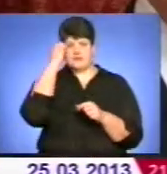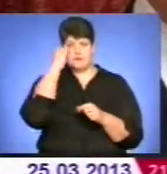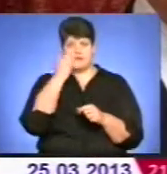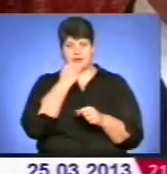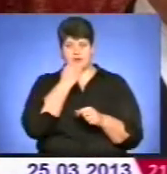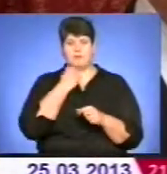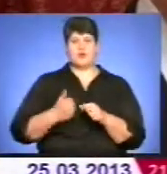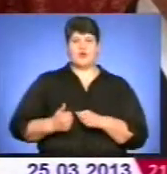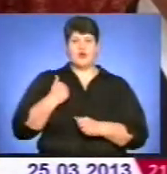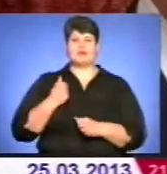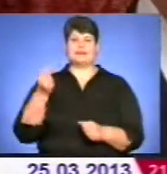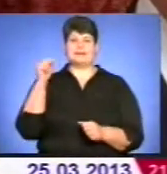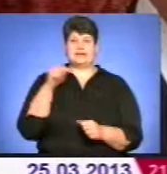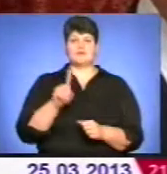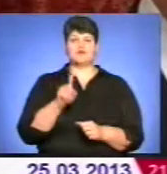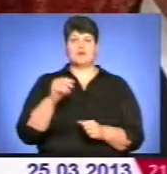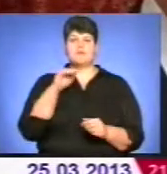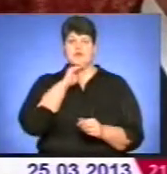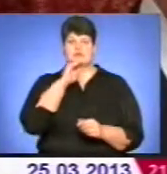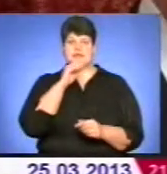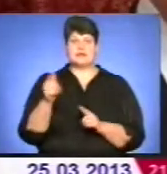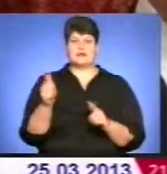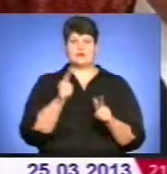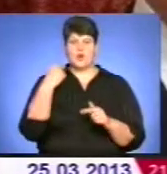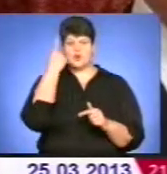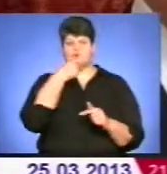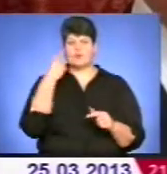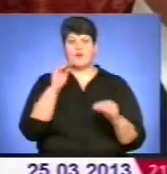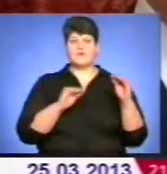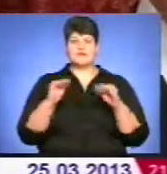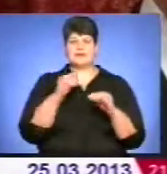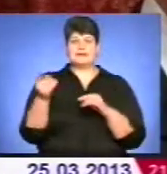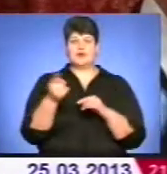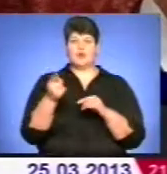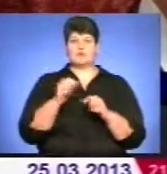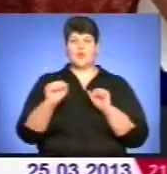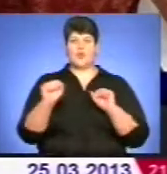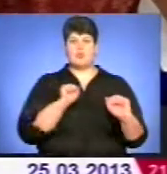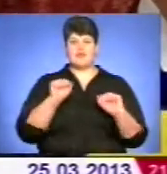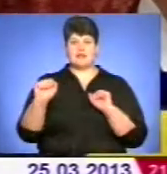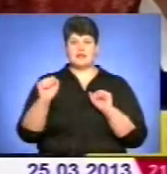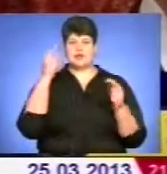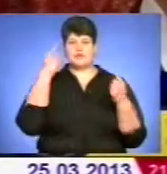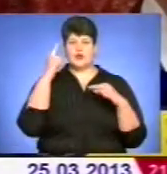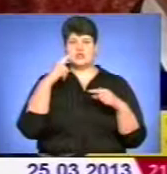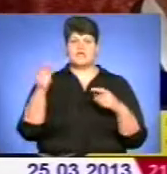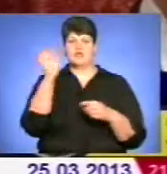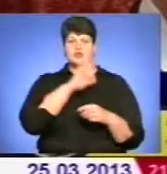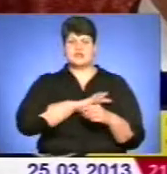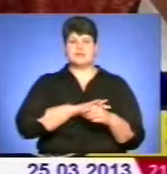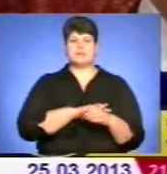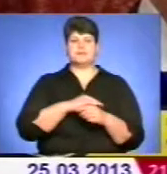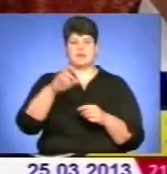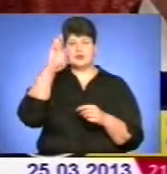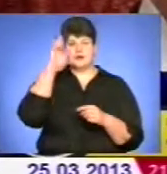Ми горді тим, що професійна підготовленість особового складу тернопільського управління, творче використання вітчизняного